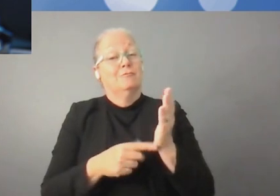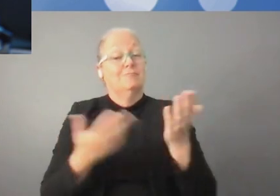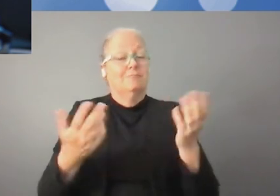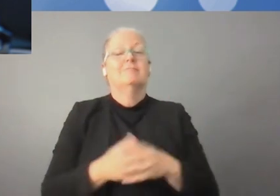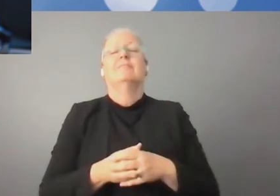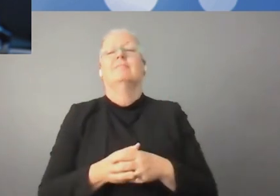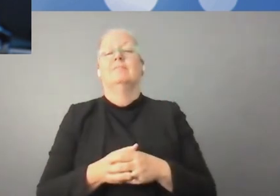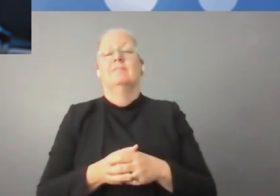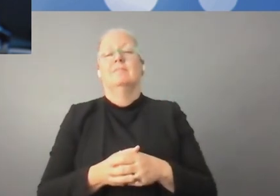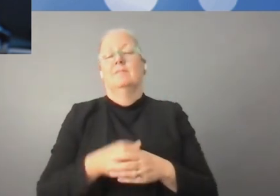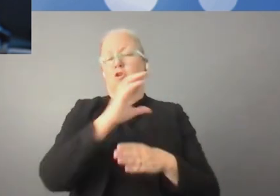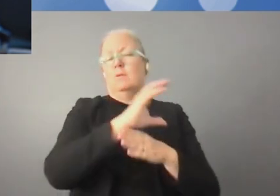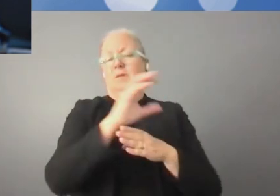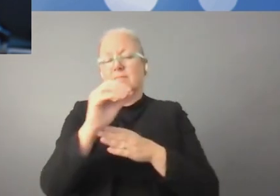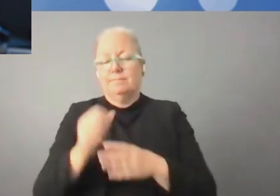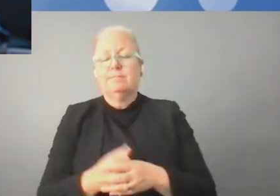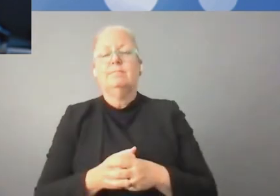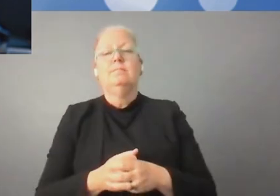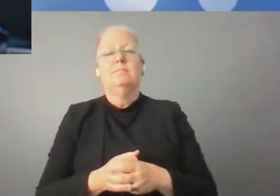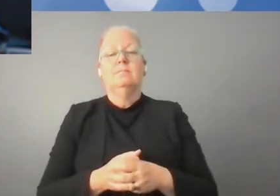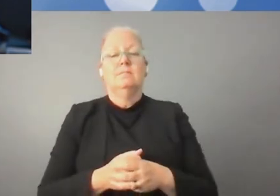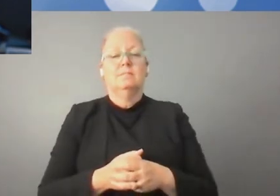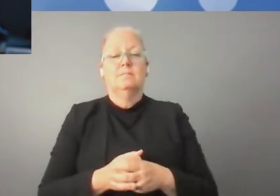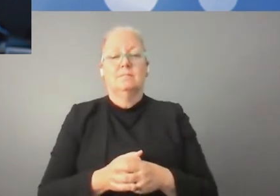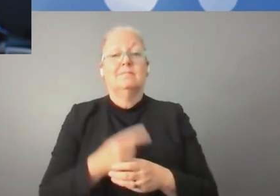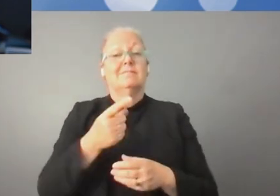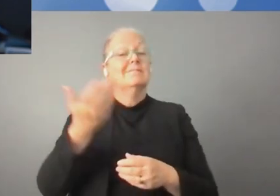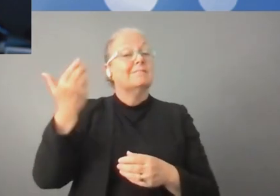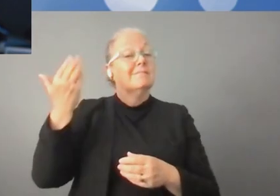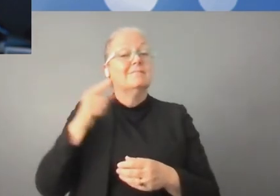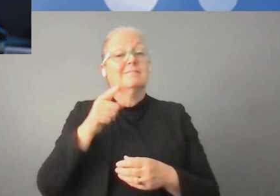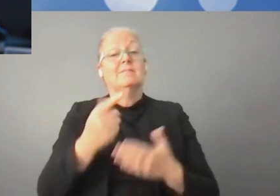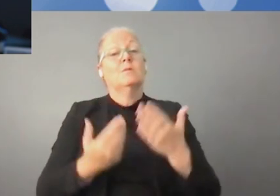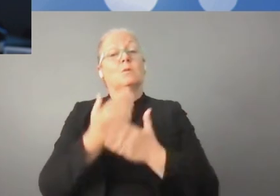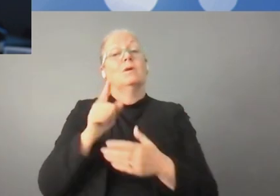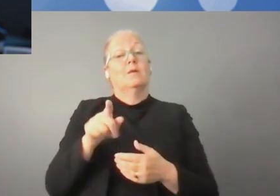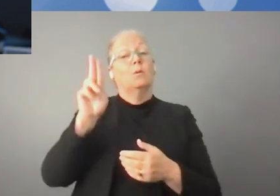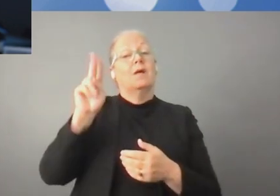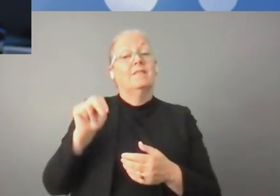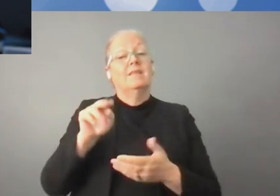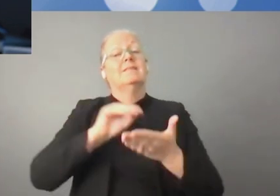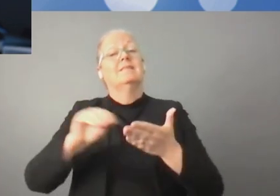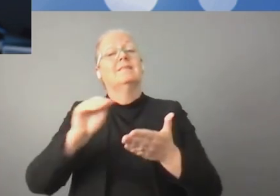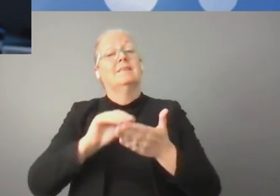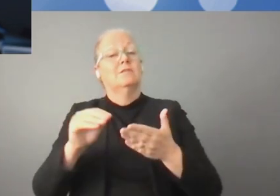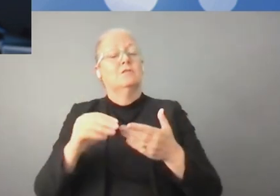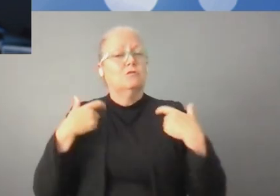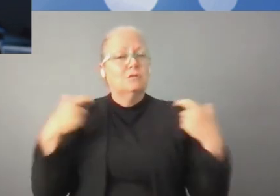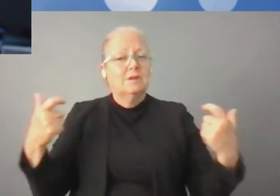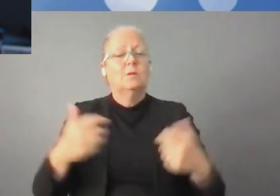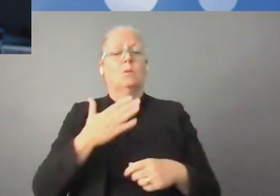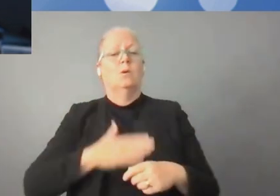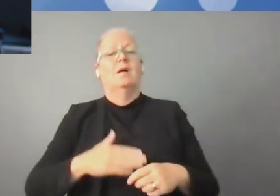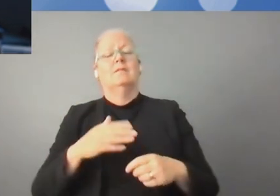des entreprises technologiques. Dans ce contexte, nous regardons avec grand intérêt l